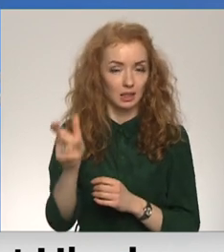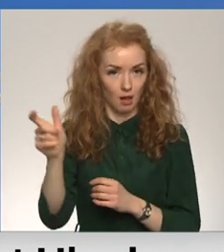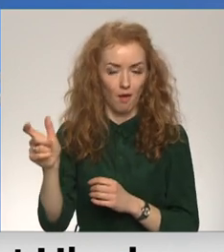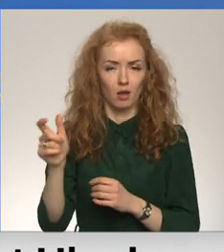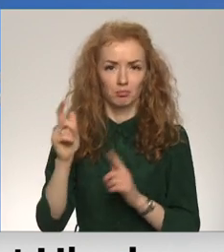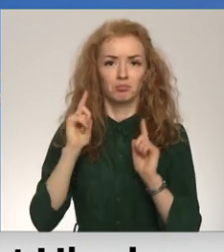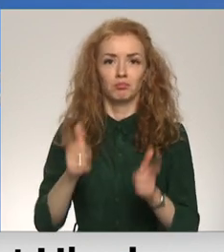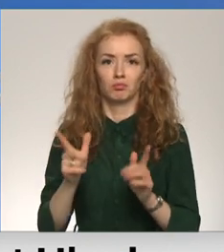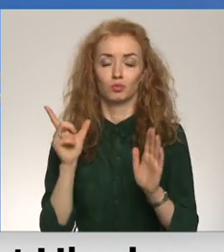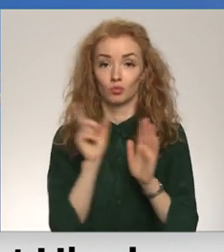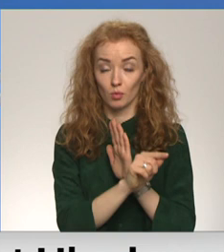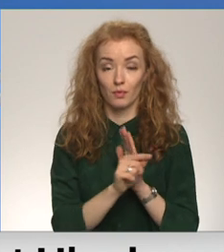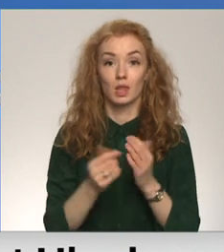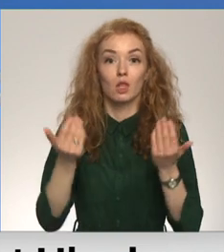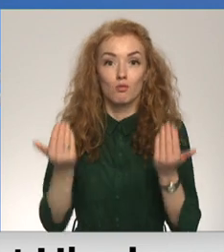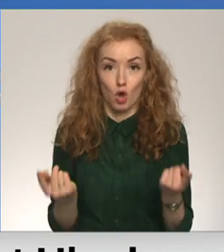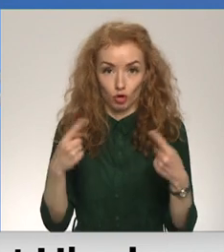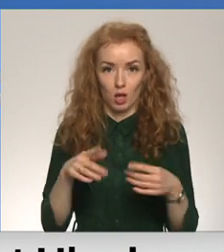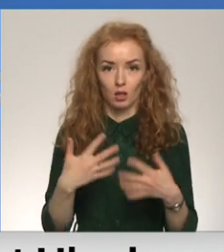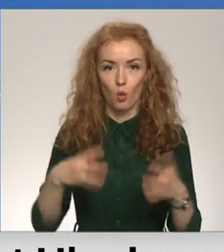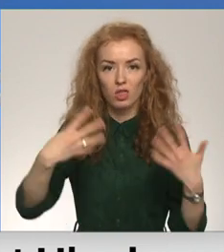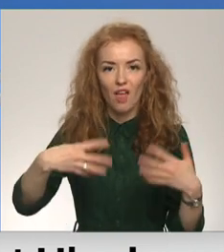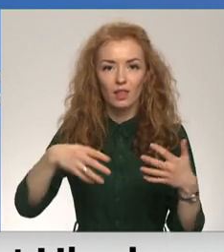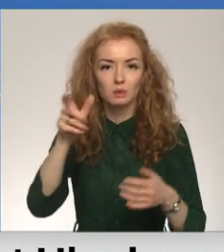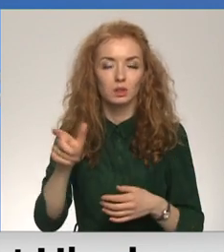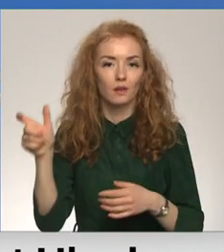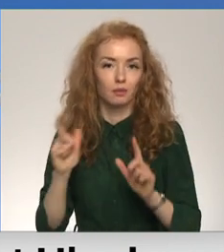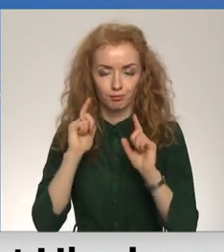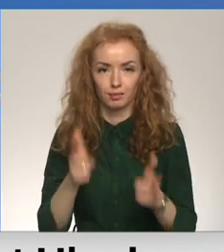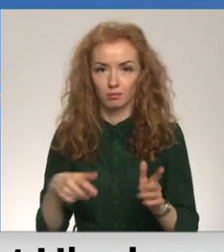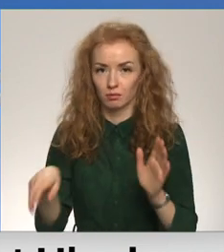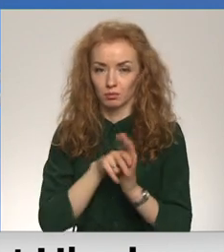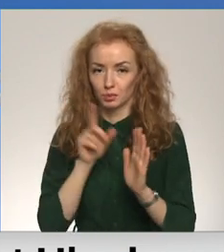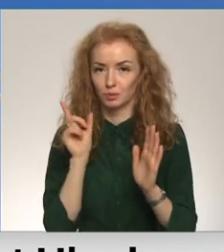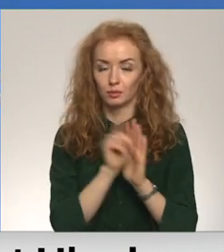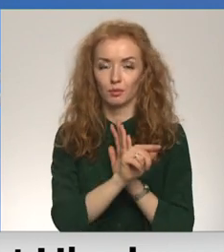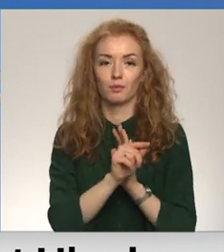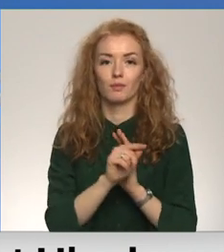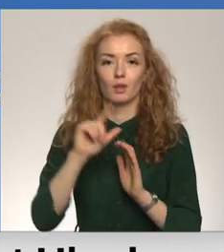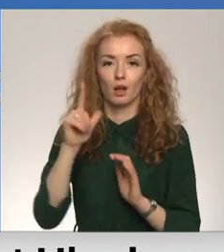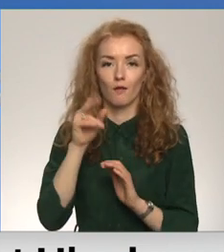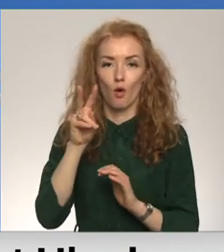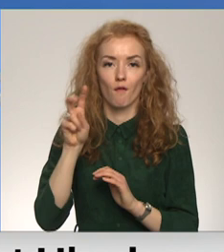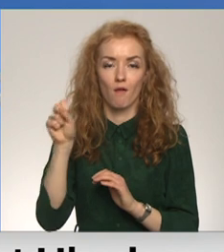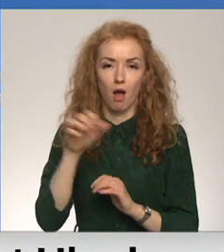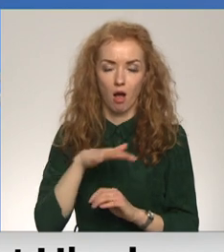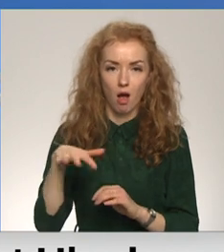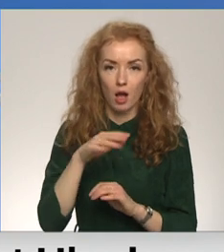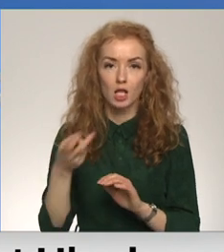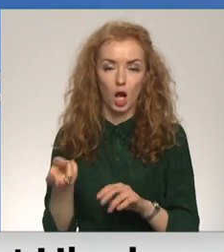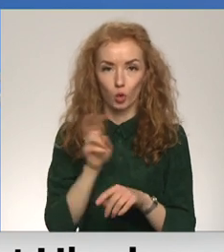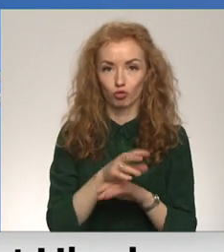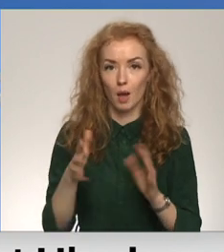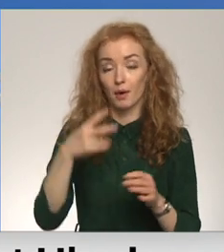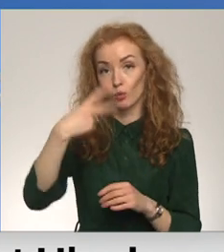šajos reisos, tad šobrīd jau ir gan 90 cilvēki. Viļvavā ir ieradušies apmēram 20